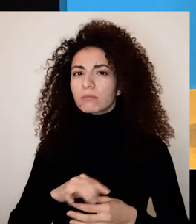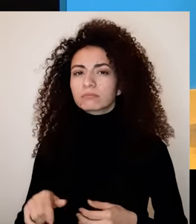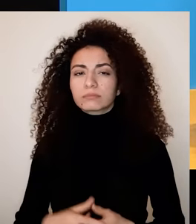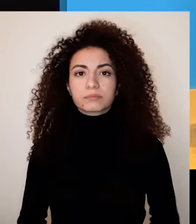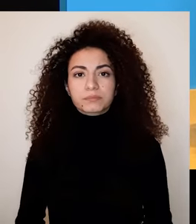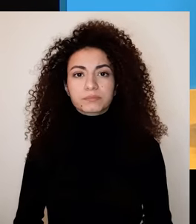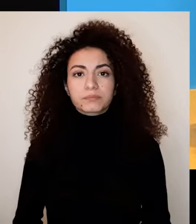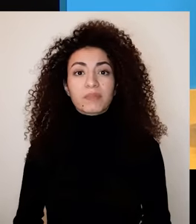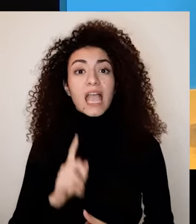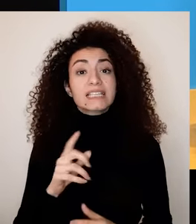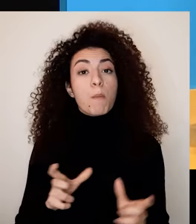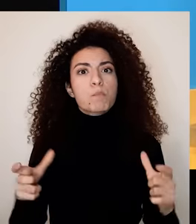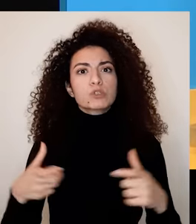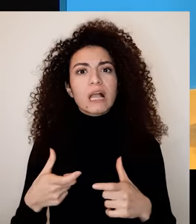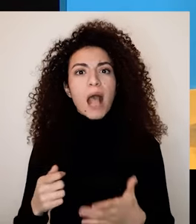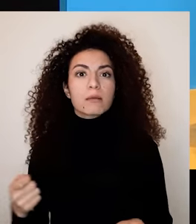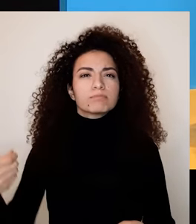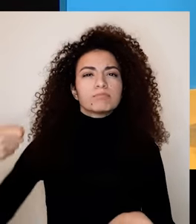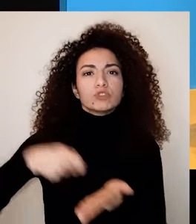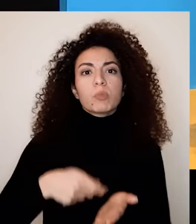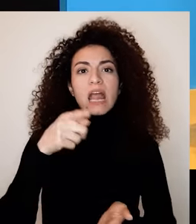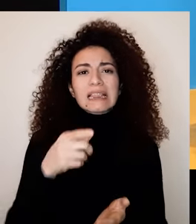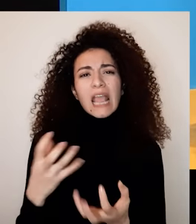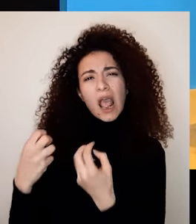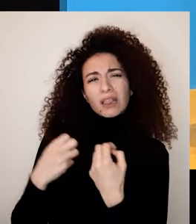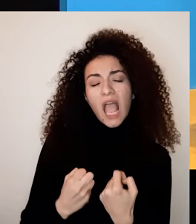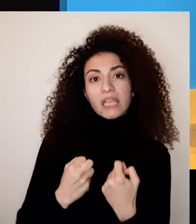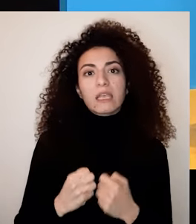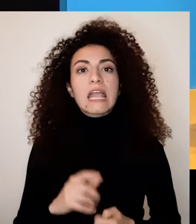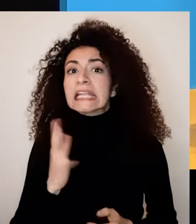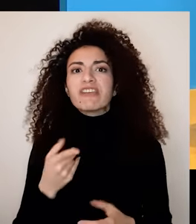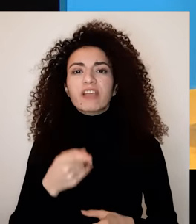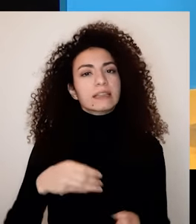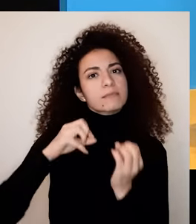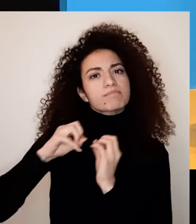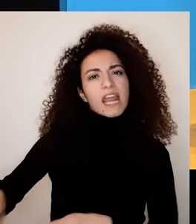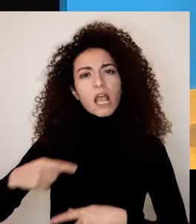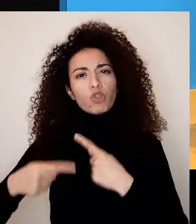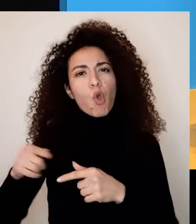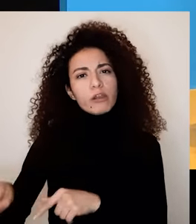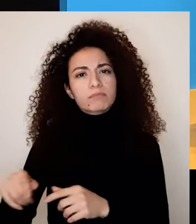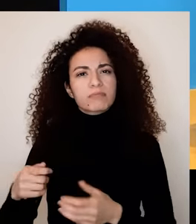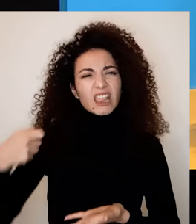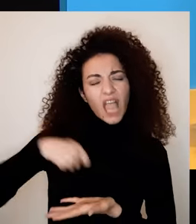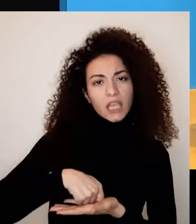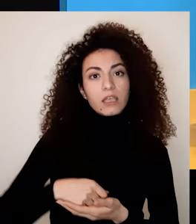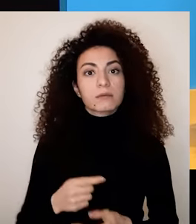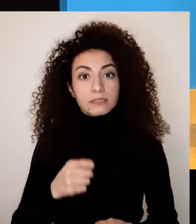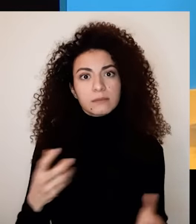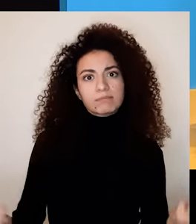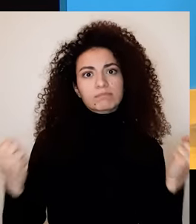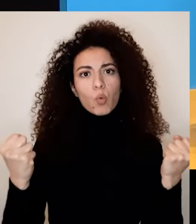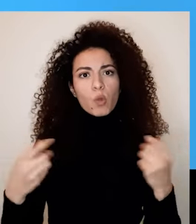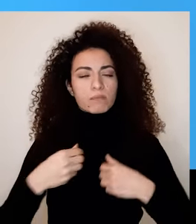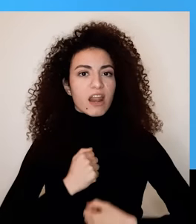شعور الضحية كيف ممكن أولاً التخلي عن هالشعور وبناء إطار صحي لتتمكن من امتلاك طاقاتك